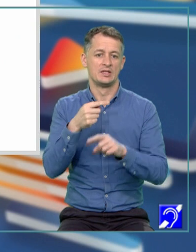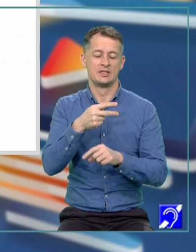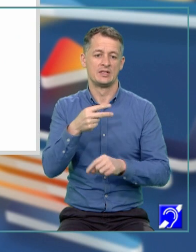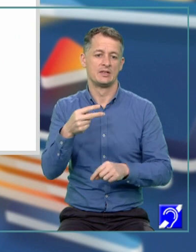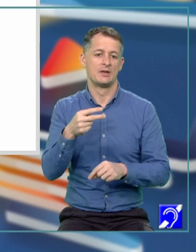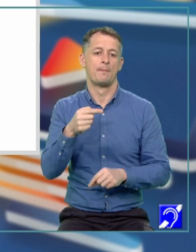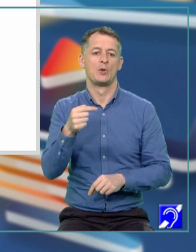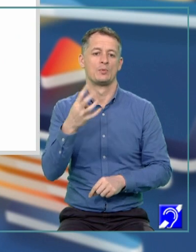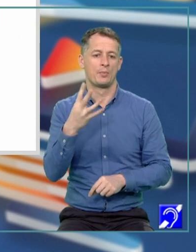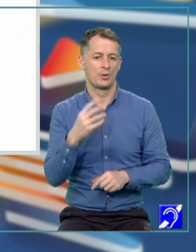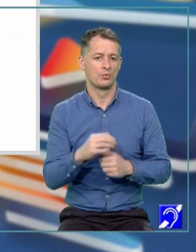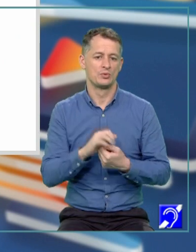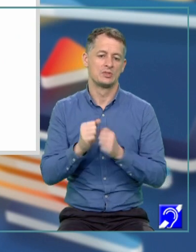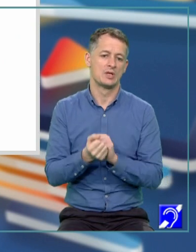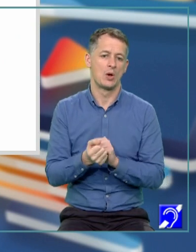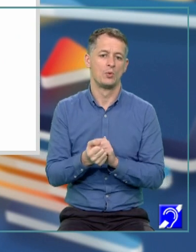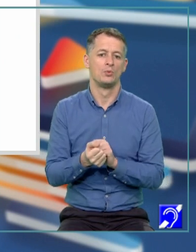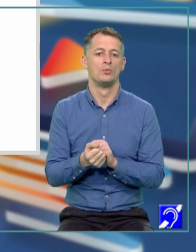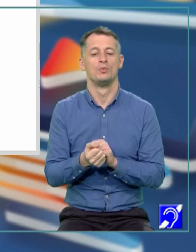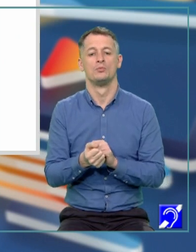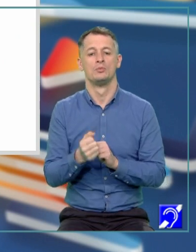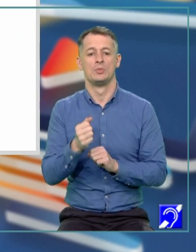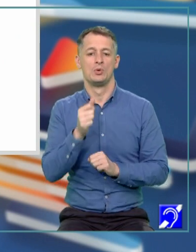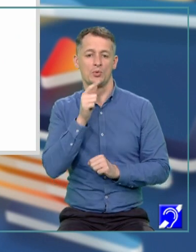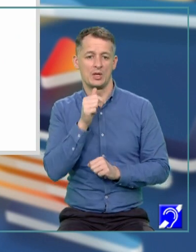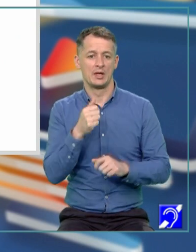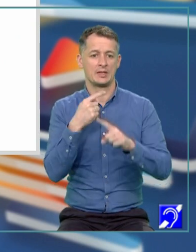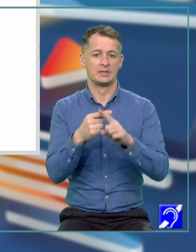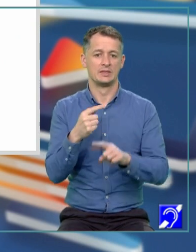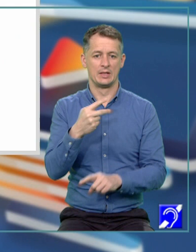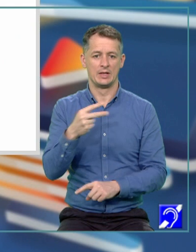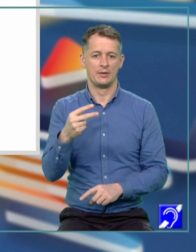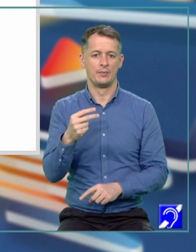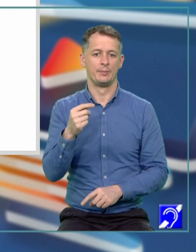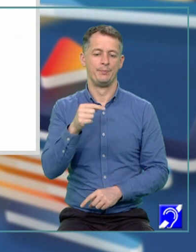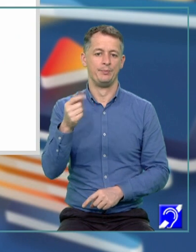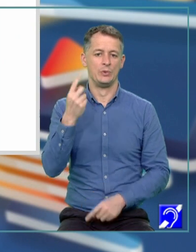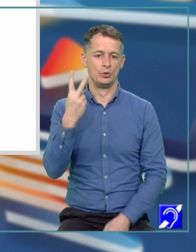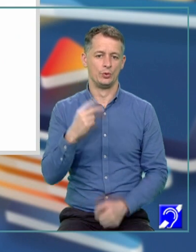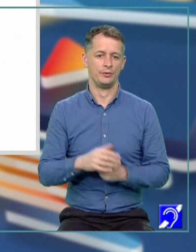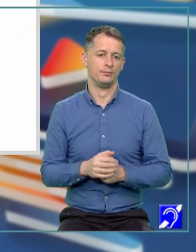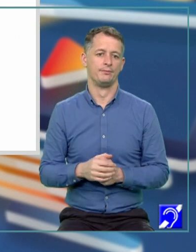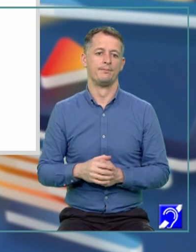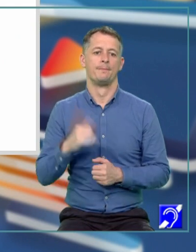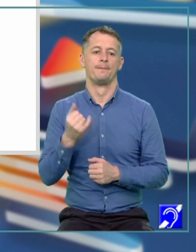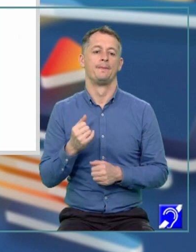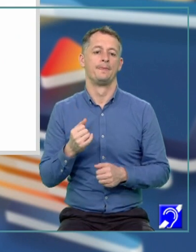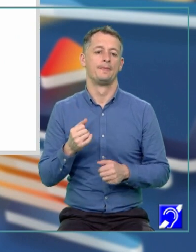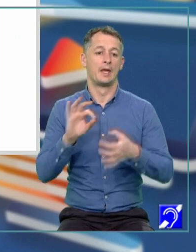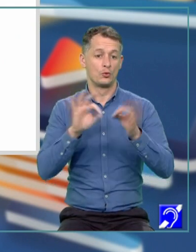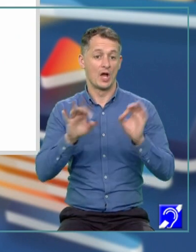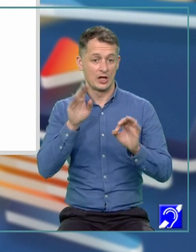2X plus 4 este egal cu 0, de unde obținem X este egal cu minus 2. Deci ecuația are două soluții,